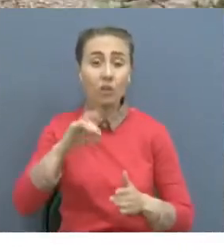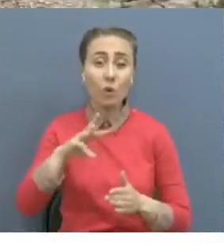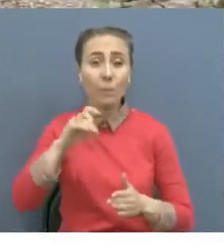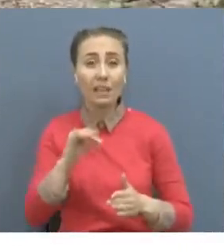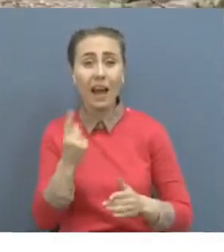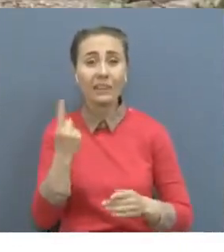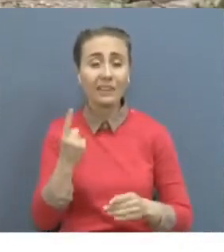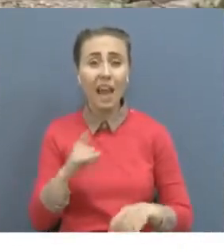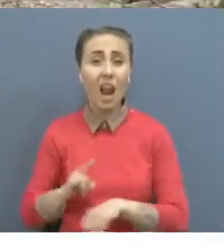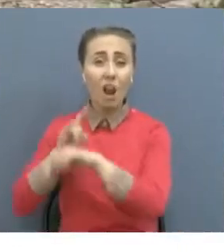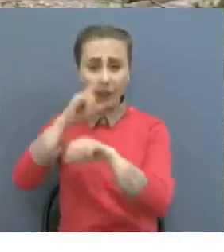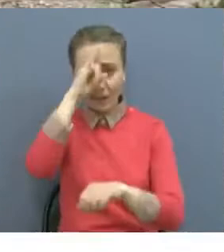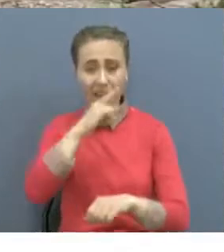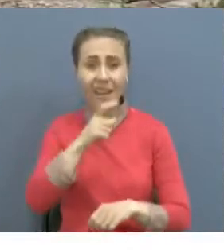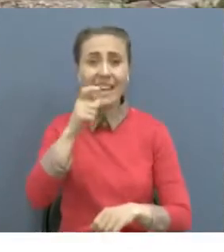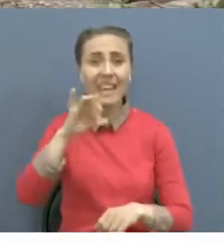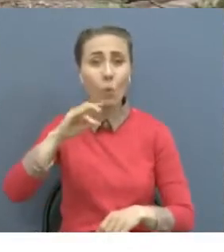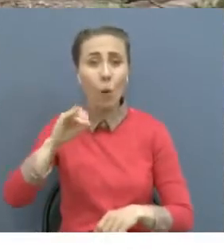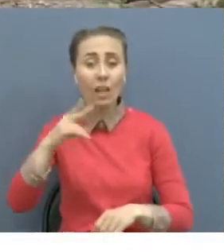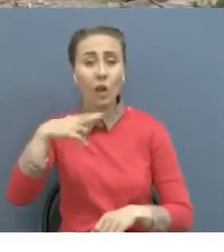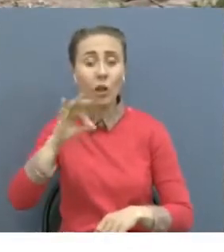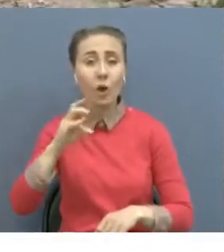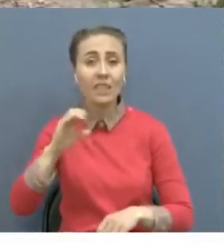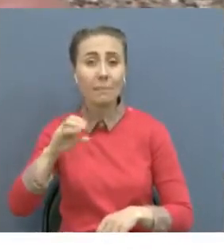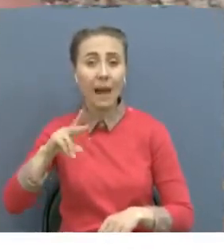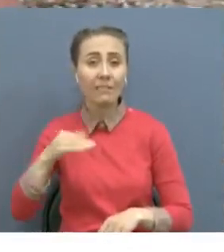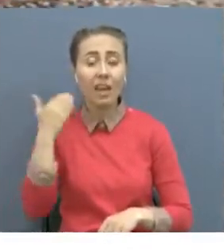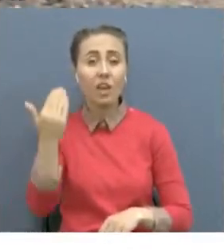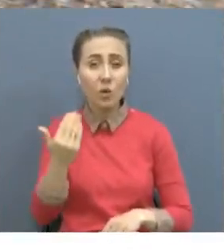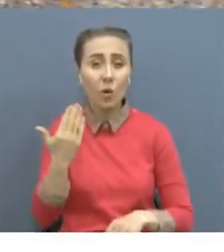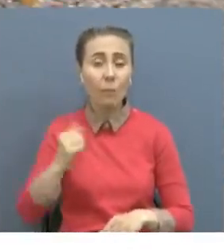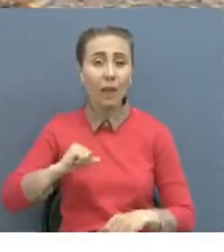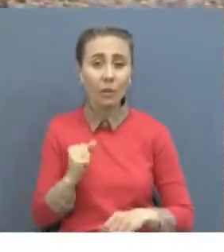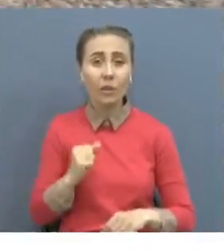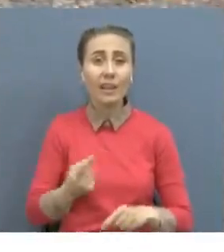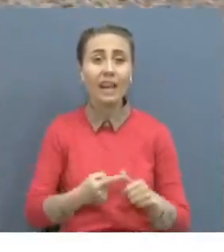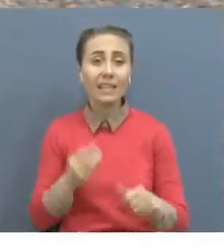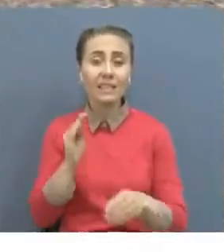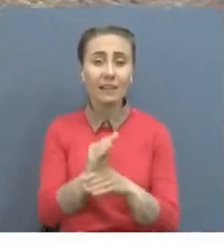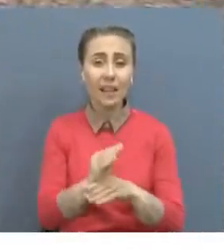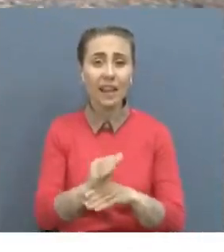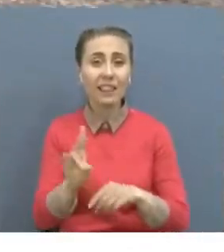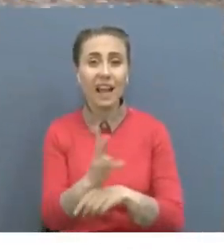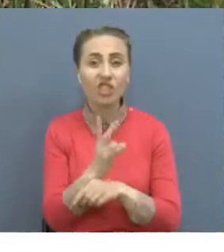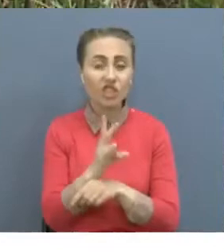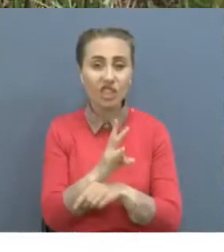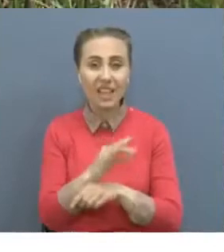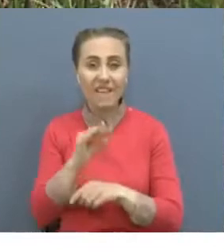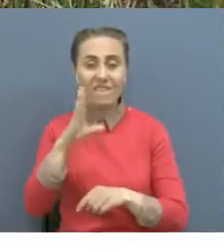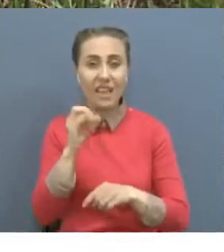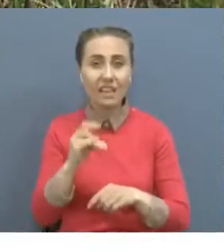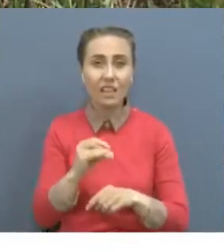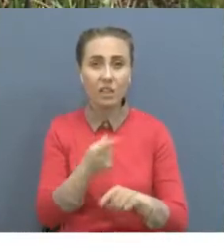шайқас кезіндегі ғауынгерлердің тендесі жоқ ер жүректілігі, жоқ кешіліктерімен толға түсіп. Қазақстан әйелдерін